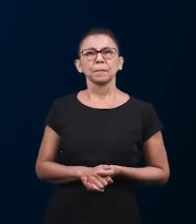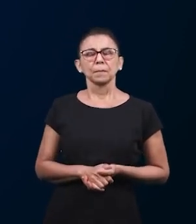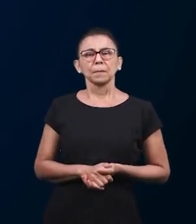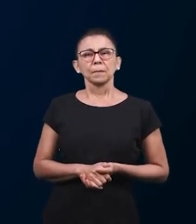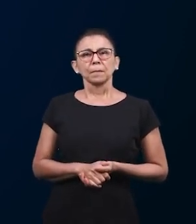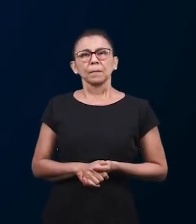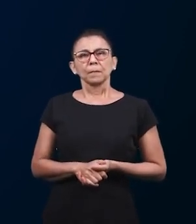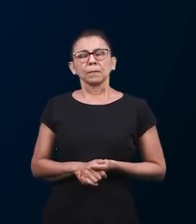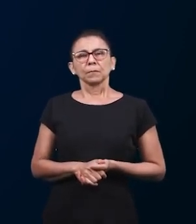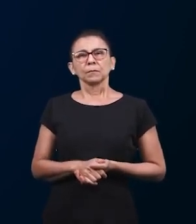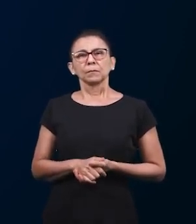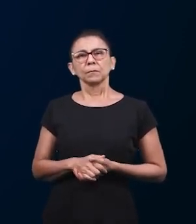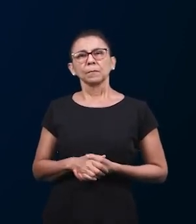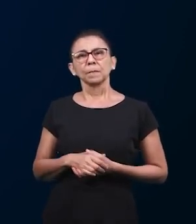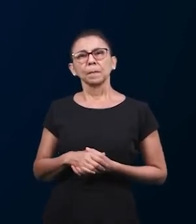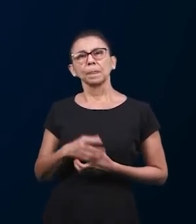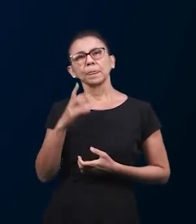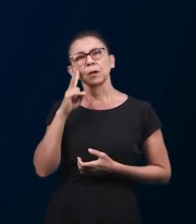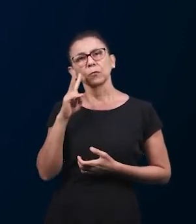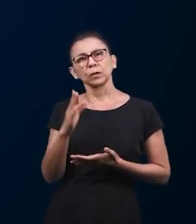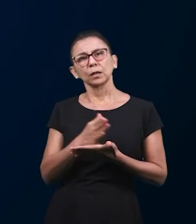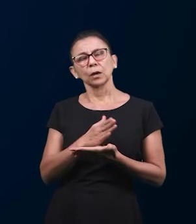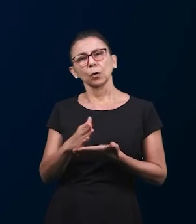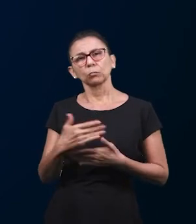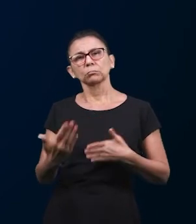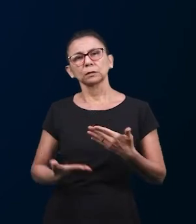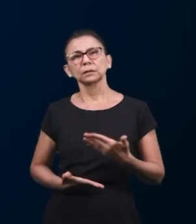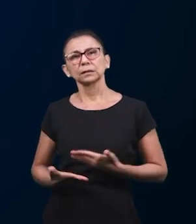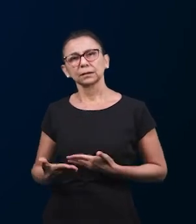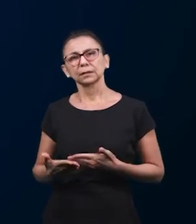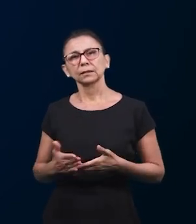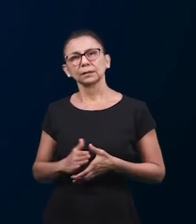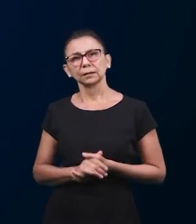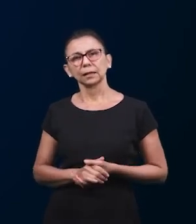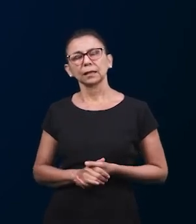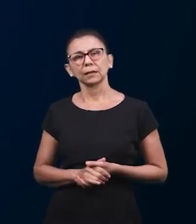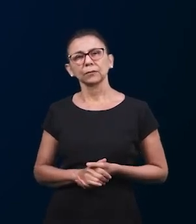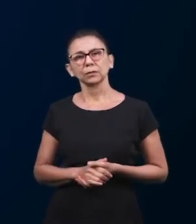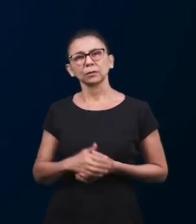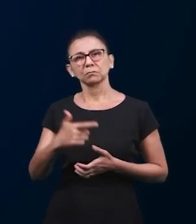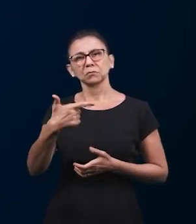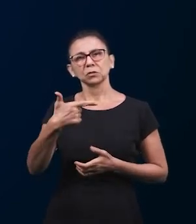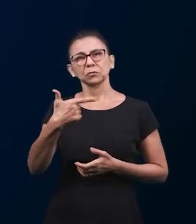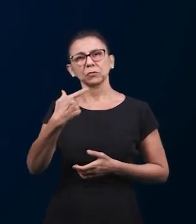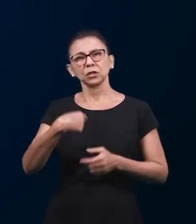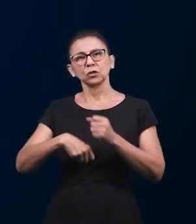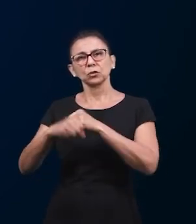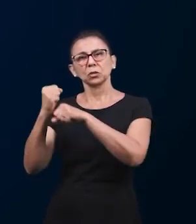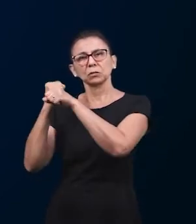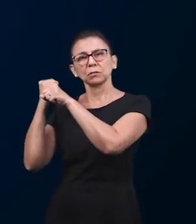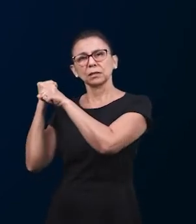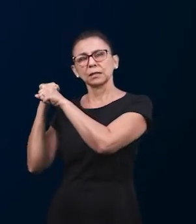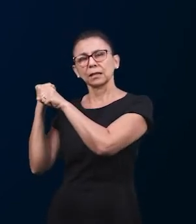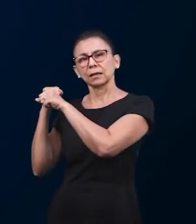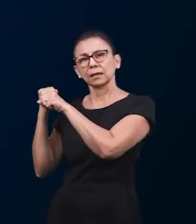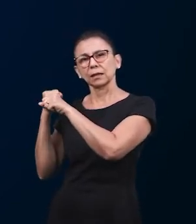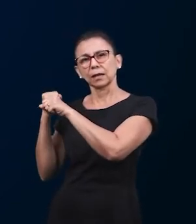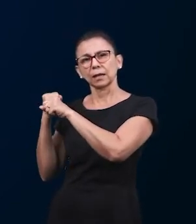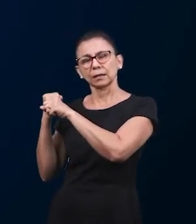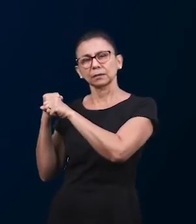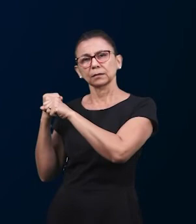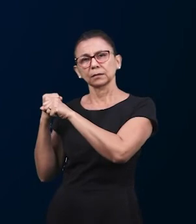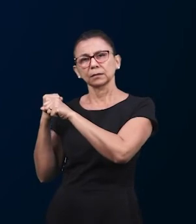увидеть наших братья и сестер где мы имеем работу среди